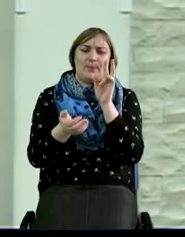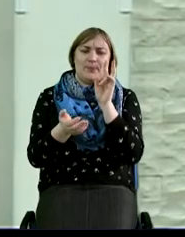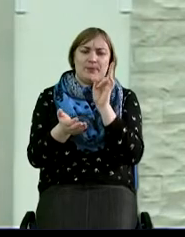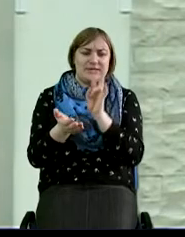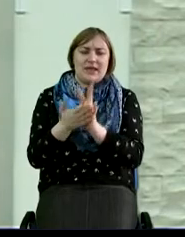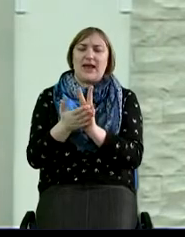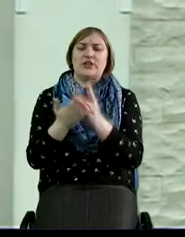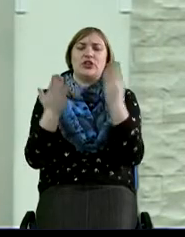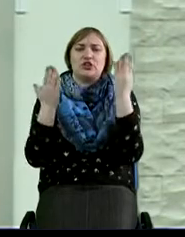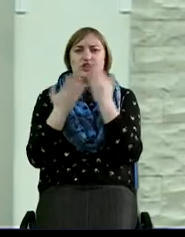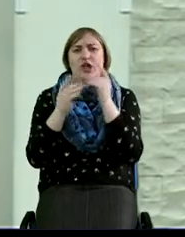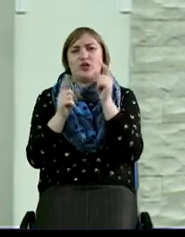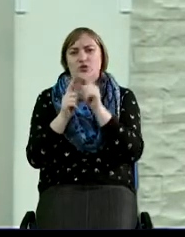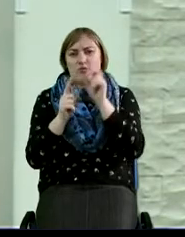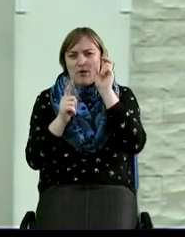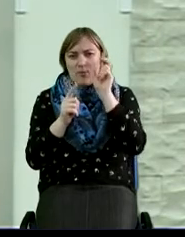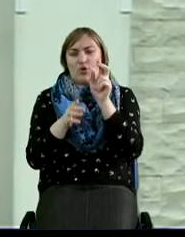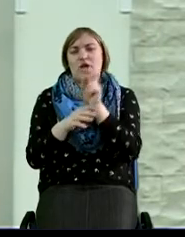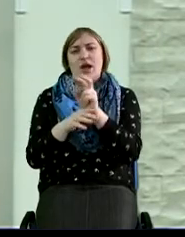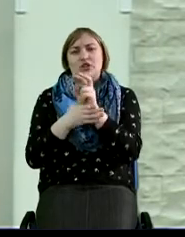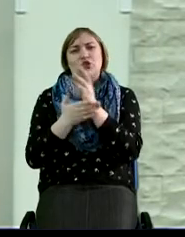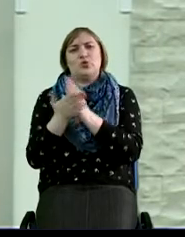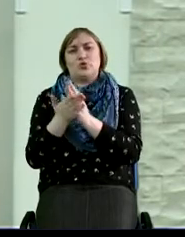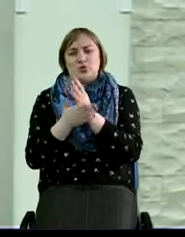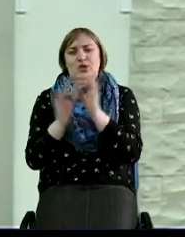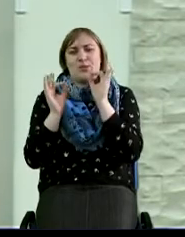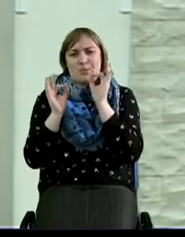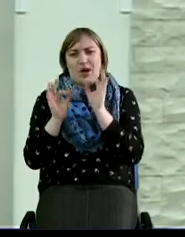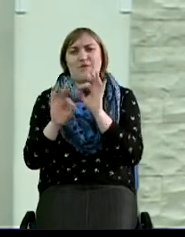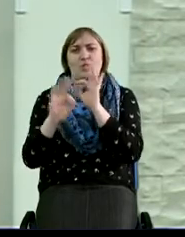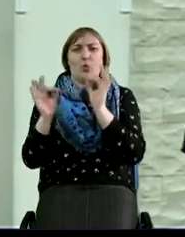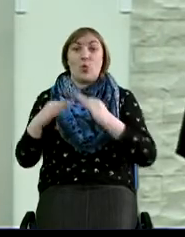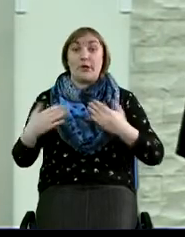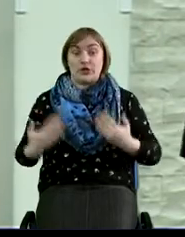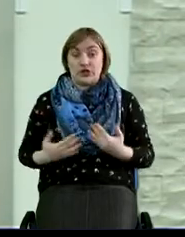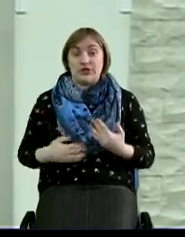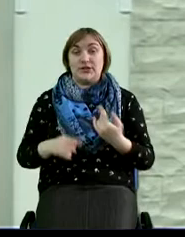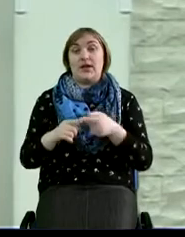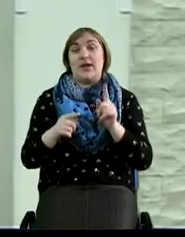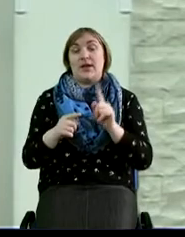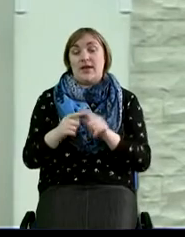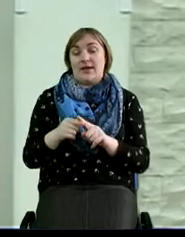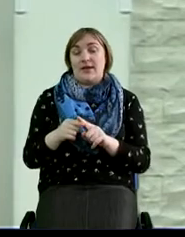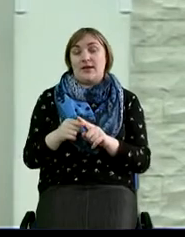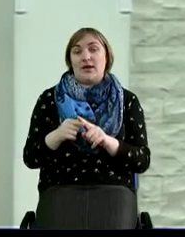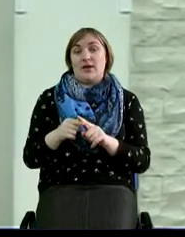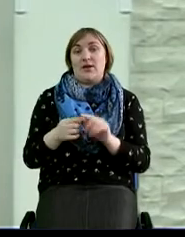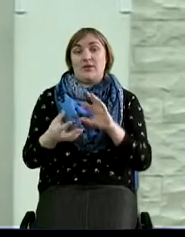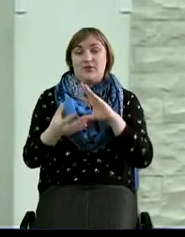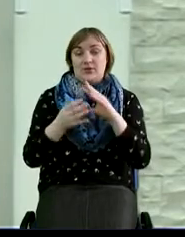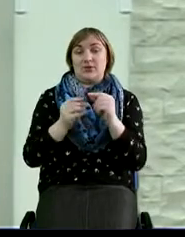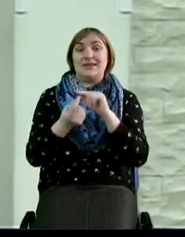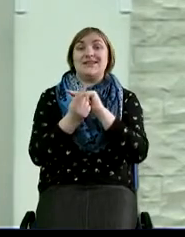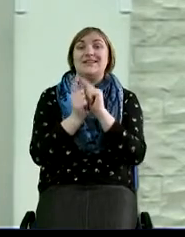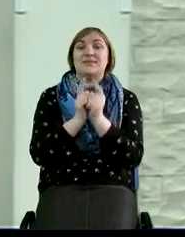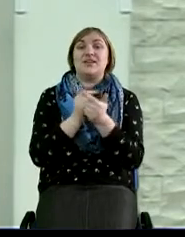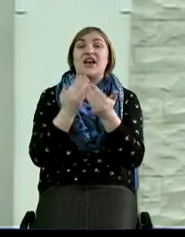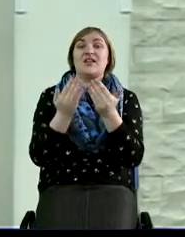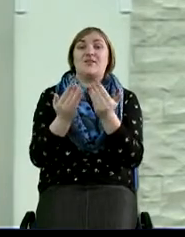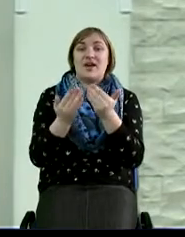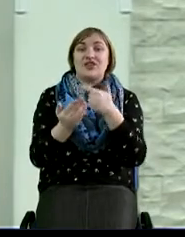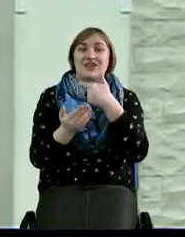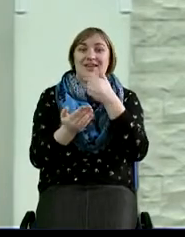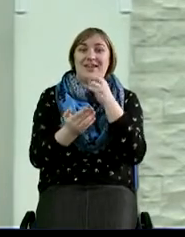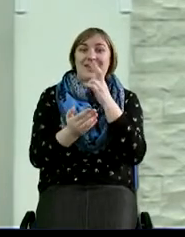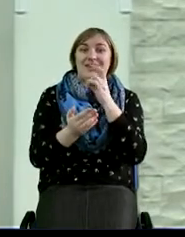служение, вели правильный образ жизни, то, естественно, эти вещи, они, скажем так, изменяют вашу генетику настолько,